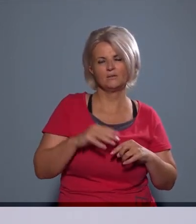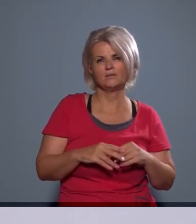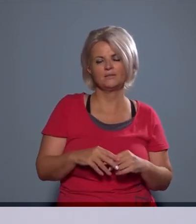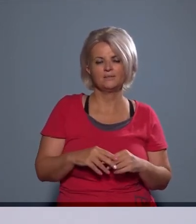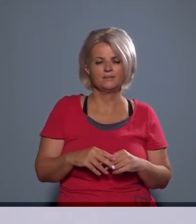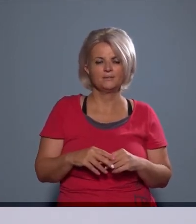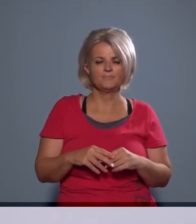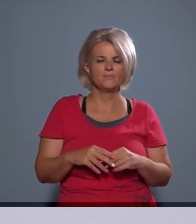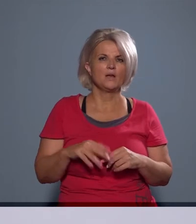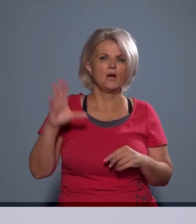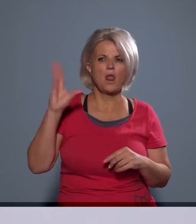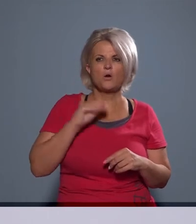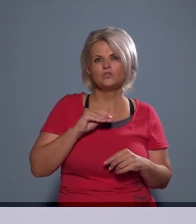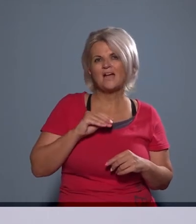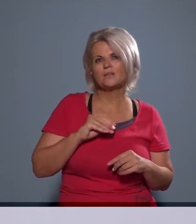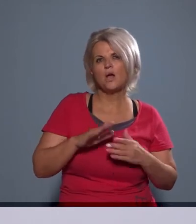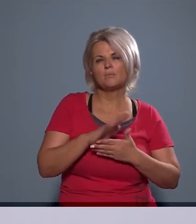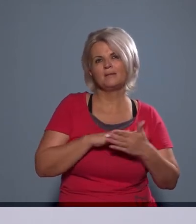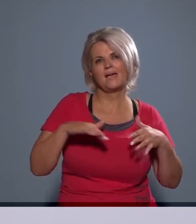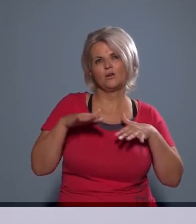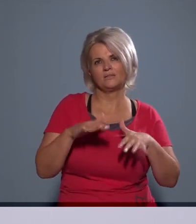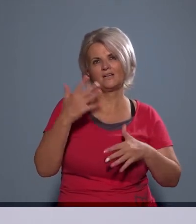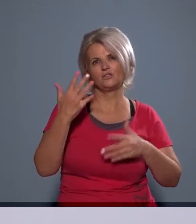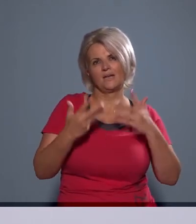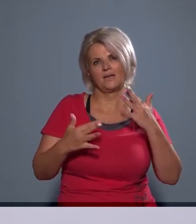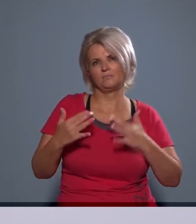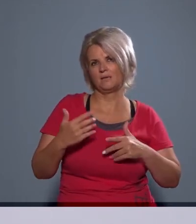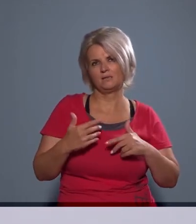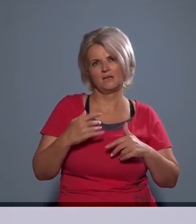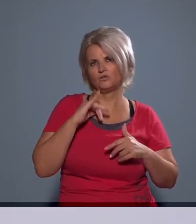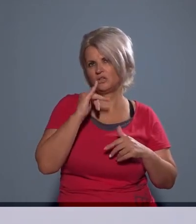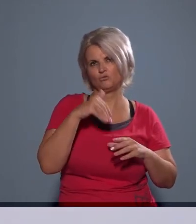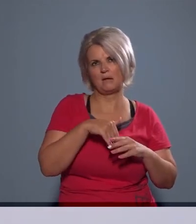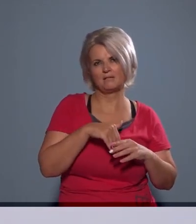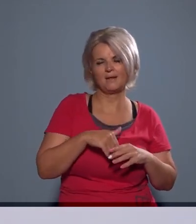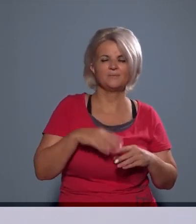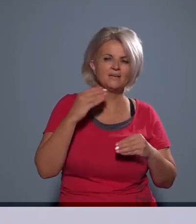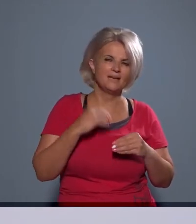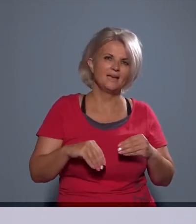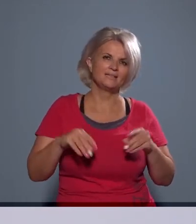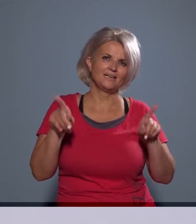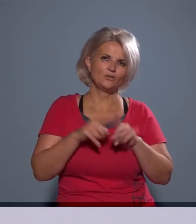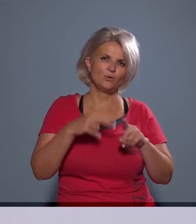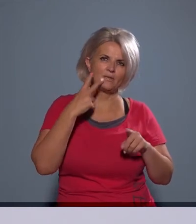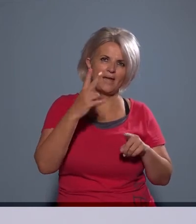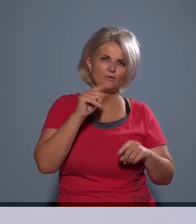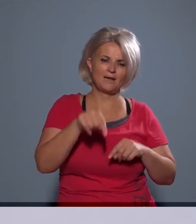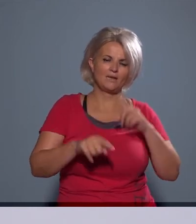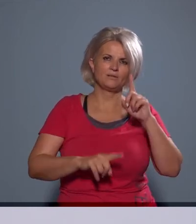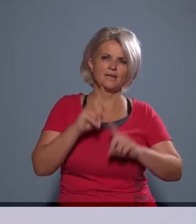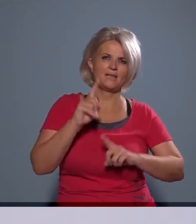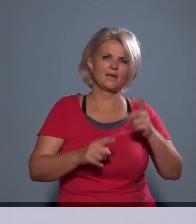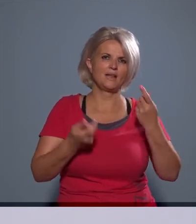volna arról, hogy ez a lakosság körében milyen hatást eredményez. Ezért most mi úgy látjuk ennek az eljárásnak a